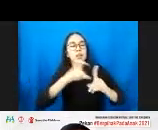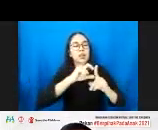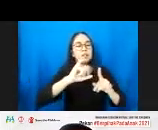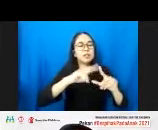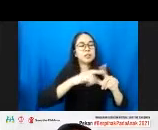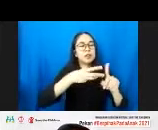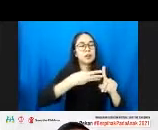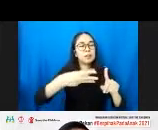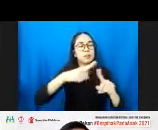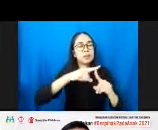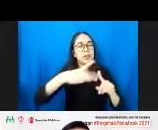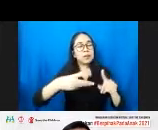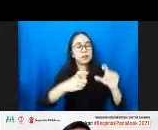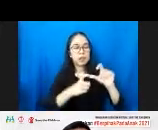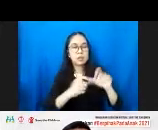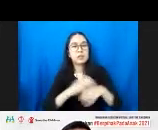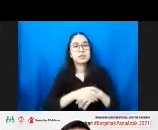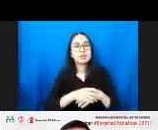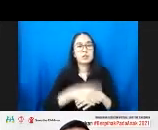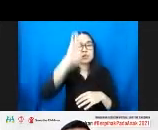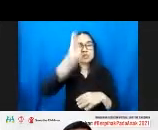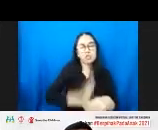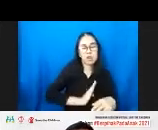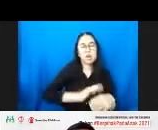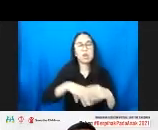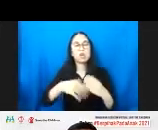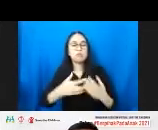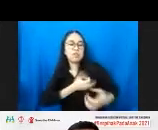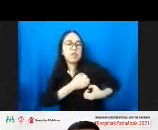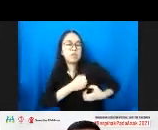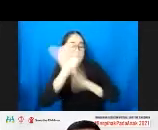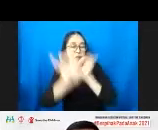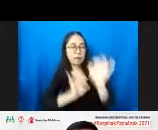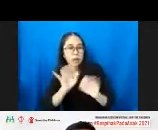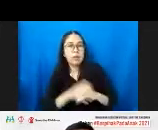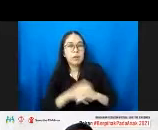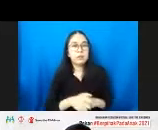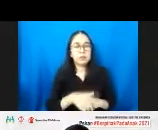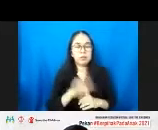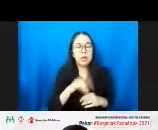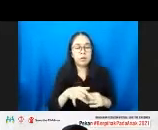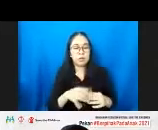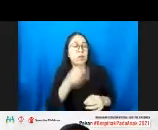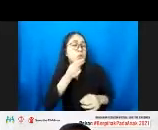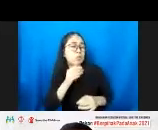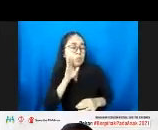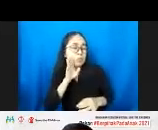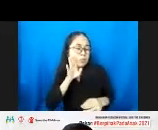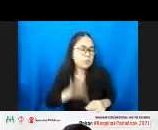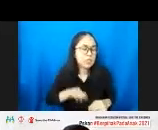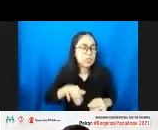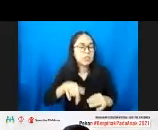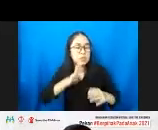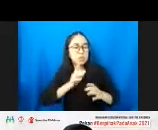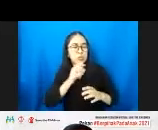penyakit dantung, kanker, strok, dan lain-lain. Jadi dia kalah, di usia kecil dia kalah, di usia sekolah dia